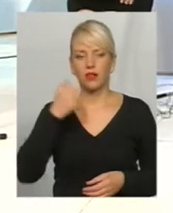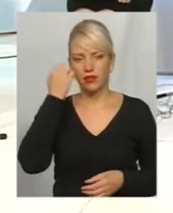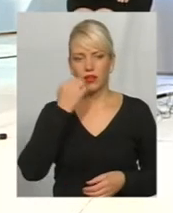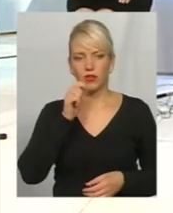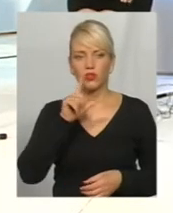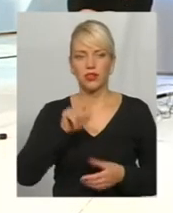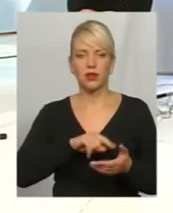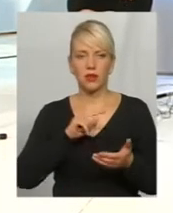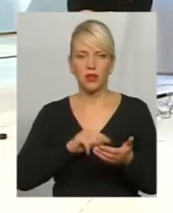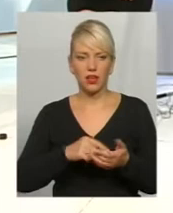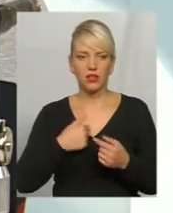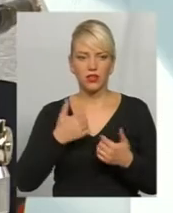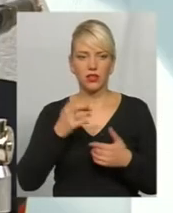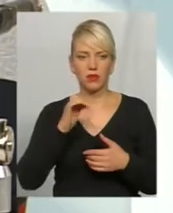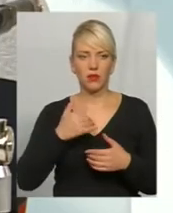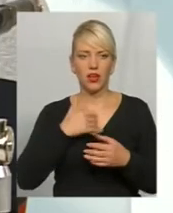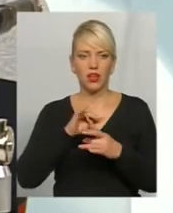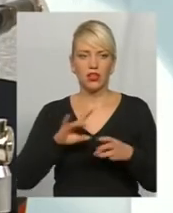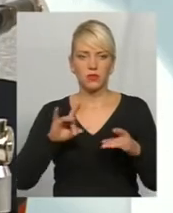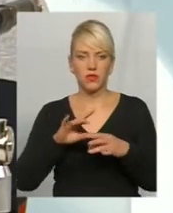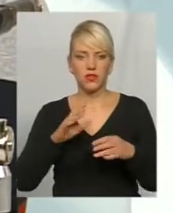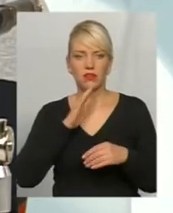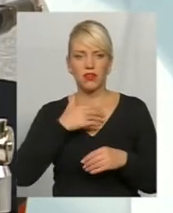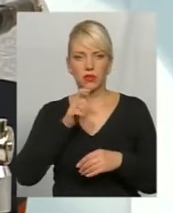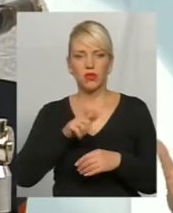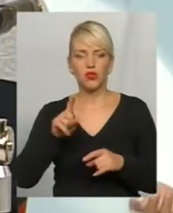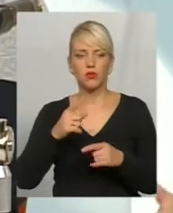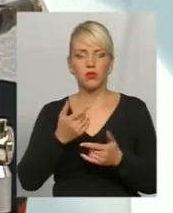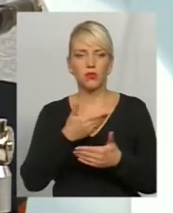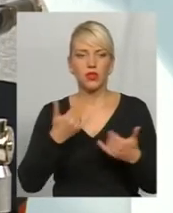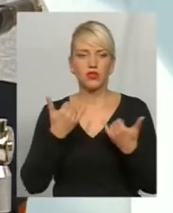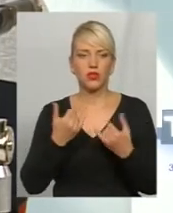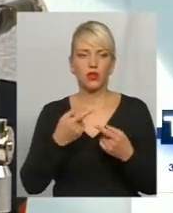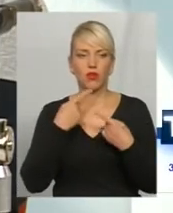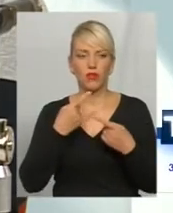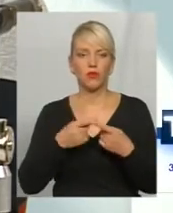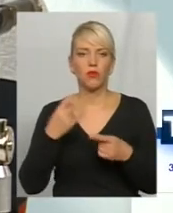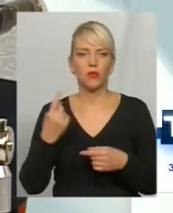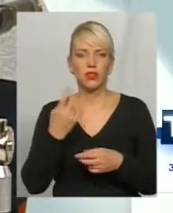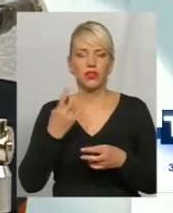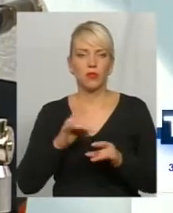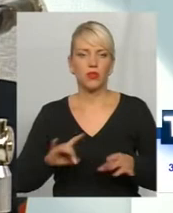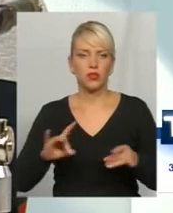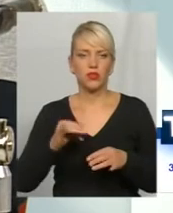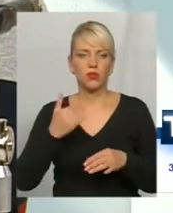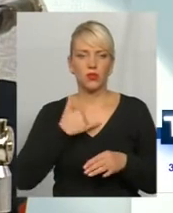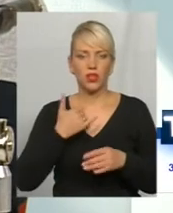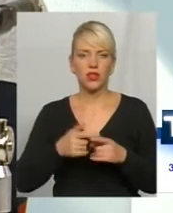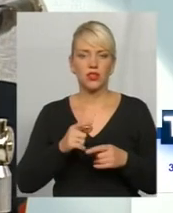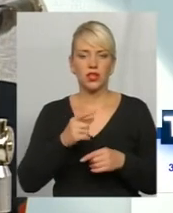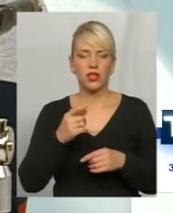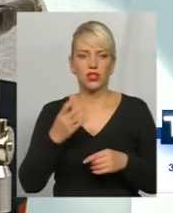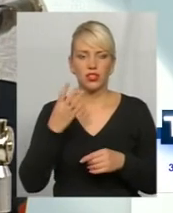роз'яснити нашим глядачам, чому ми говоримо сьогодні про це. По-перше, потрібно пояснити. В нас ще з січня 4-го року